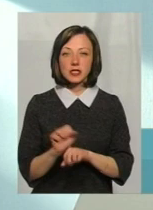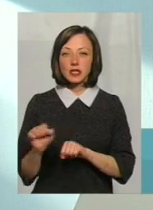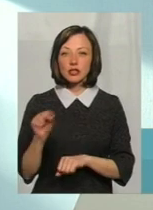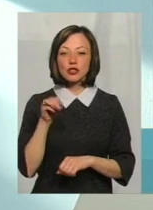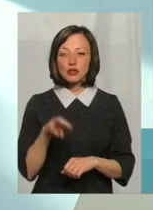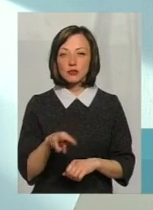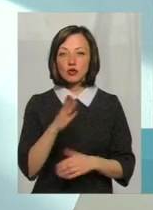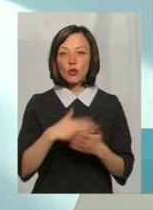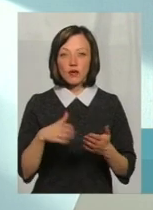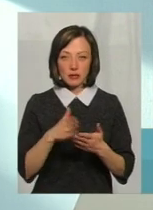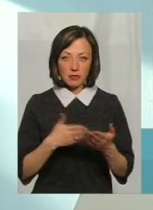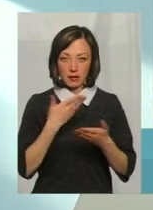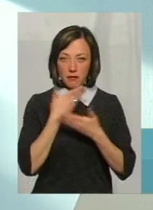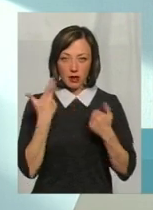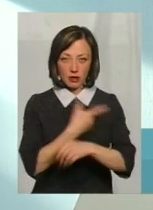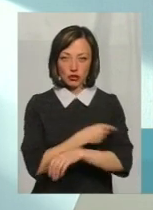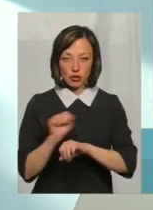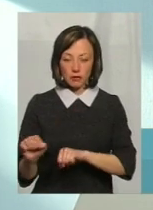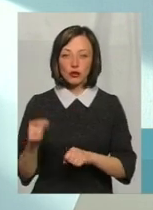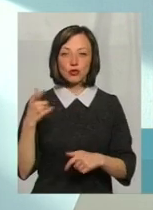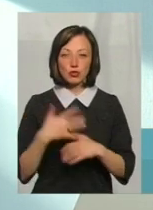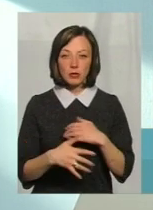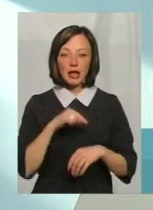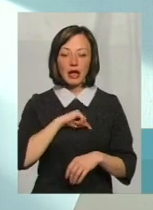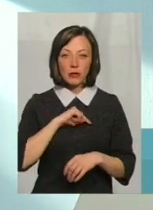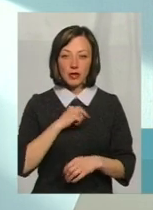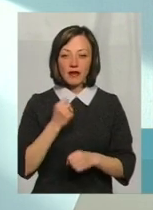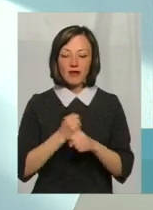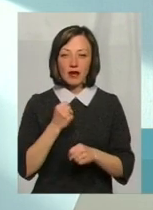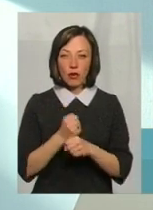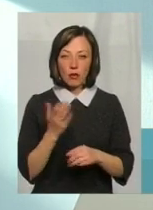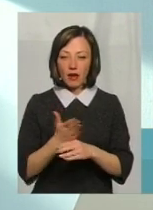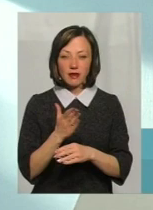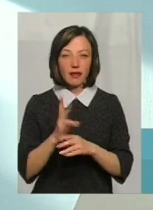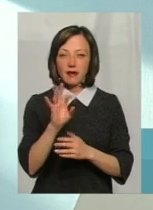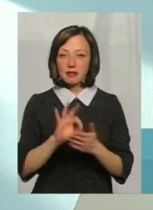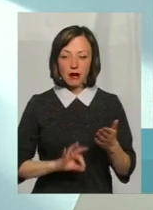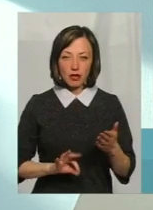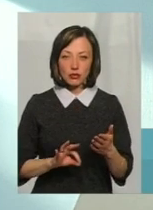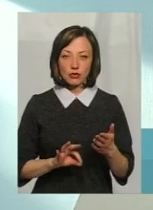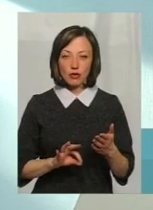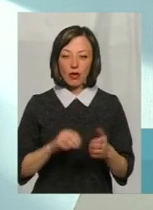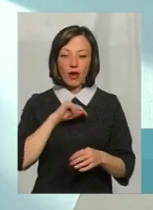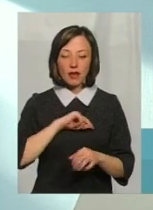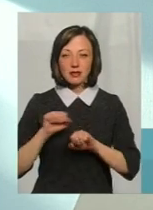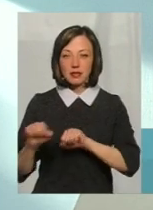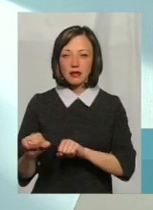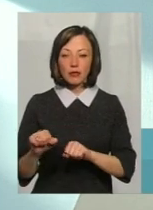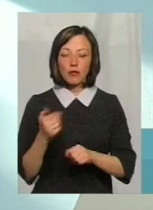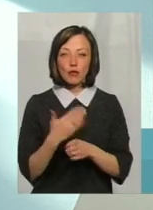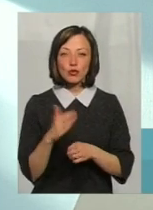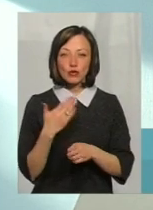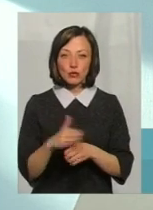ніж та, яка зовсім не отримала щеплення. Зрозуміло, що імунітет виробляється не зразу. Тобто, захисні антитіла починають вироблятися